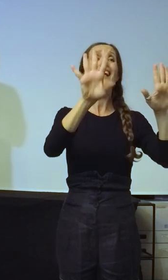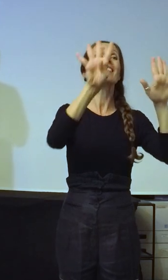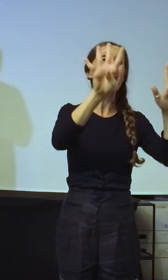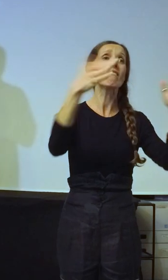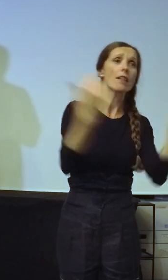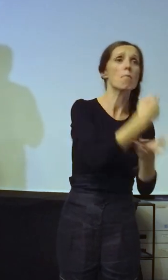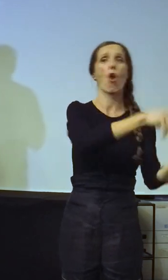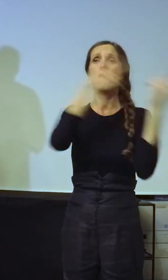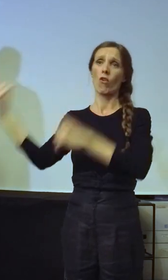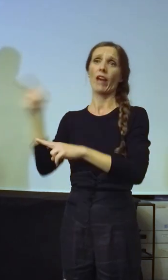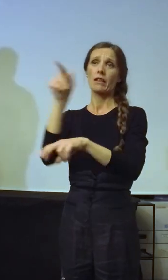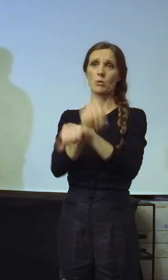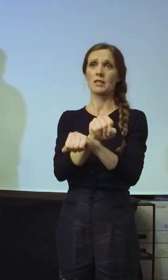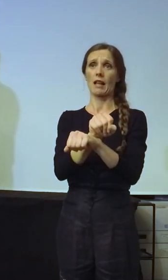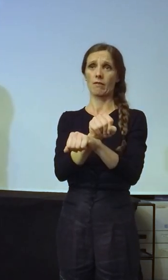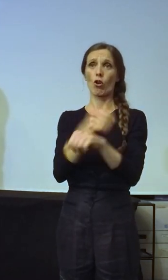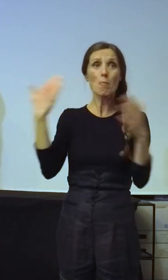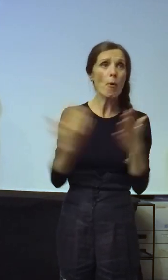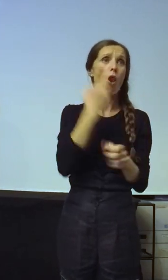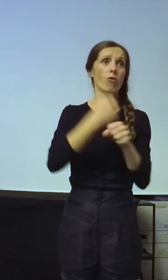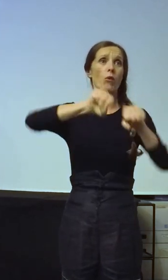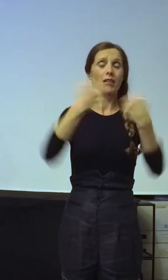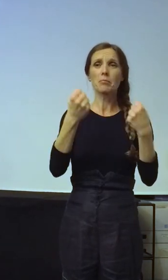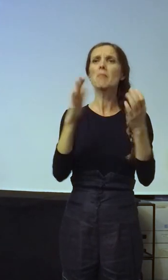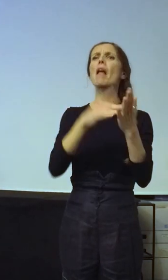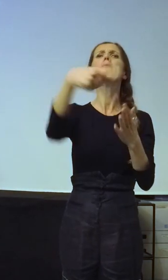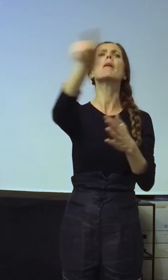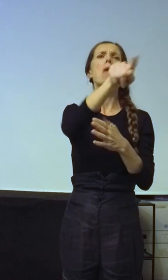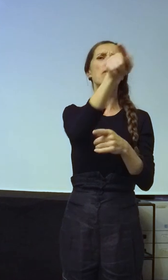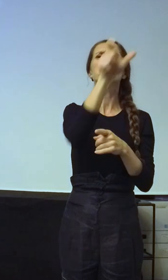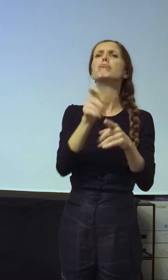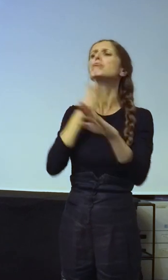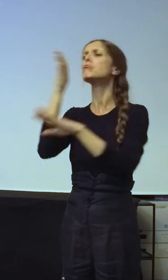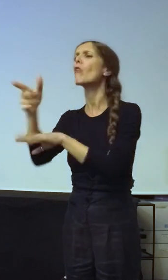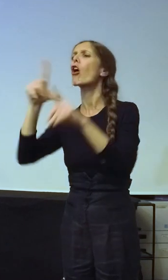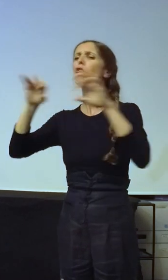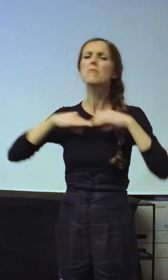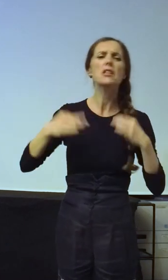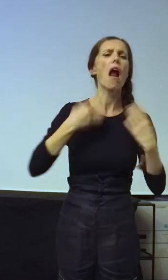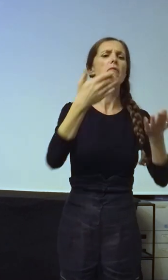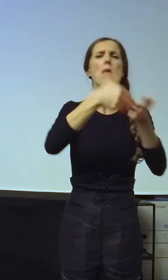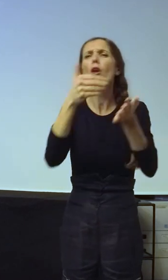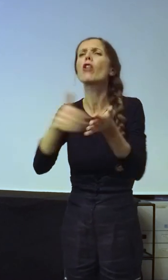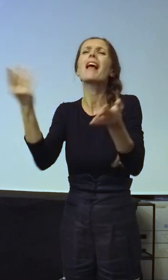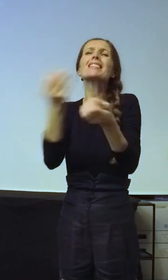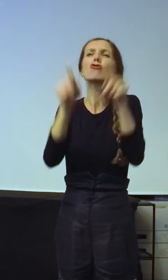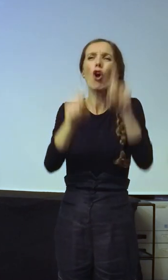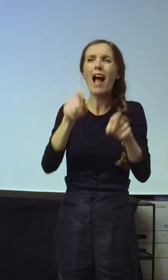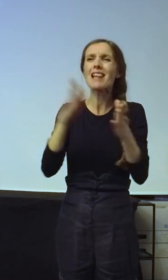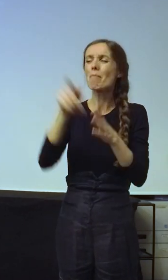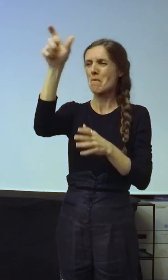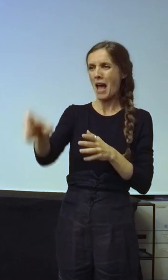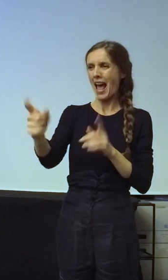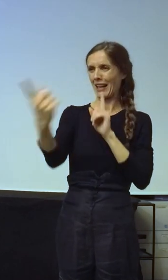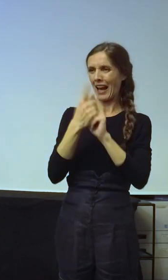Vi, kada dođete na šalter, u poštu, u dom zdravlja, u prodavnicu, na kasu, ako je neko od tih radnika neljubazan